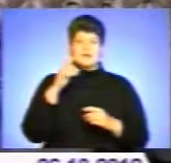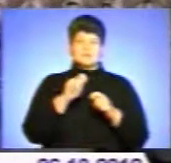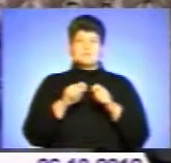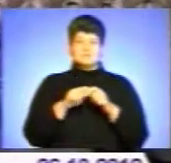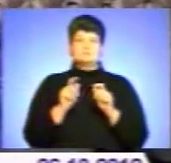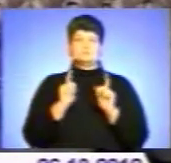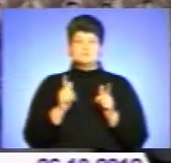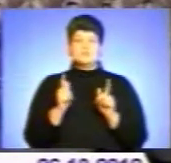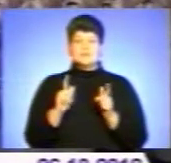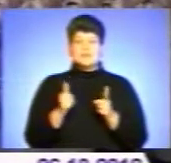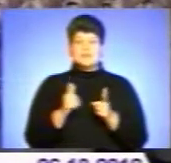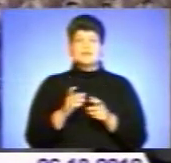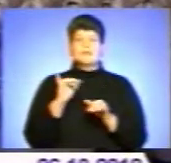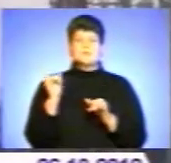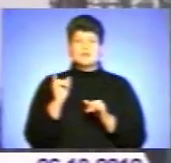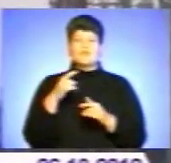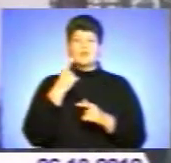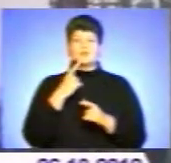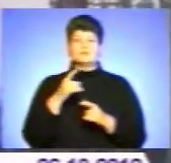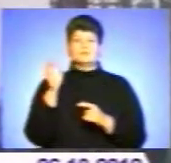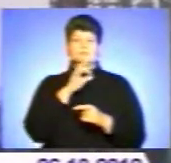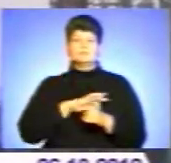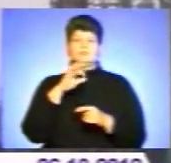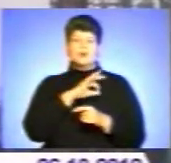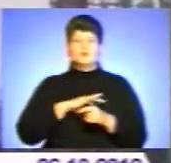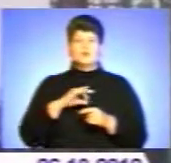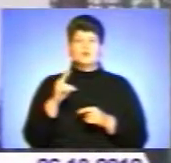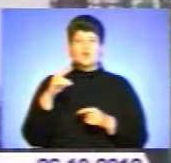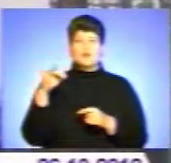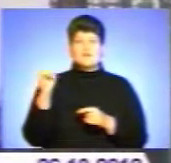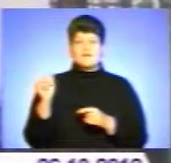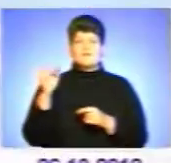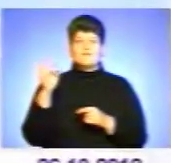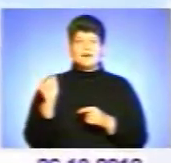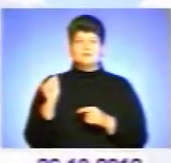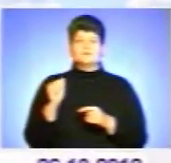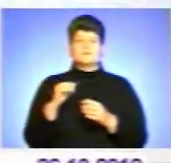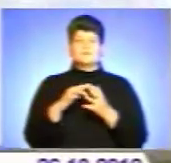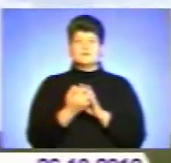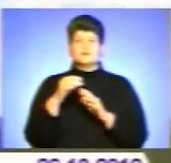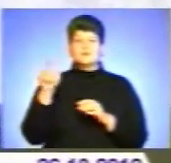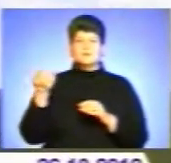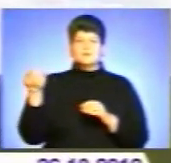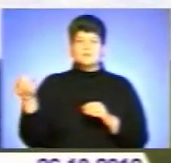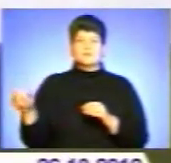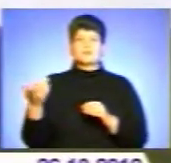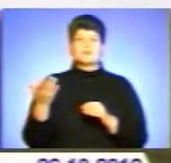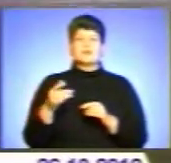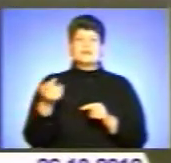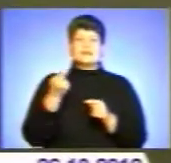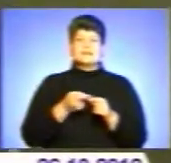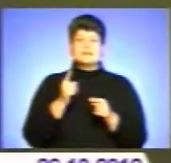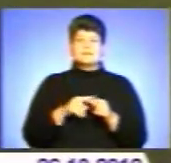і також підтверджують збільшення попиту на добрива з боку українського АПК. Але для того, щоб зберегти цю тенденцію, важливо